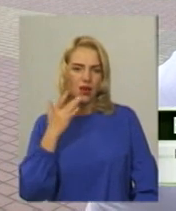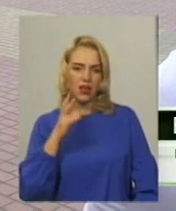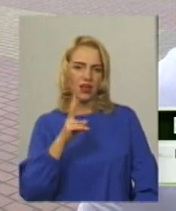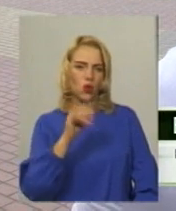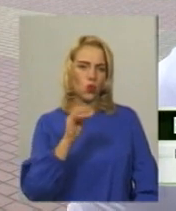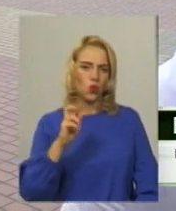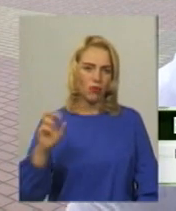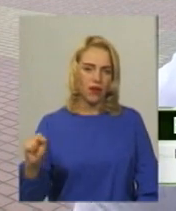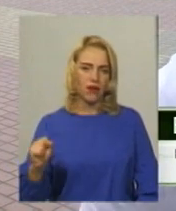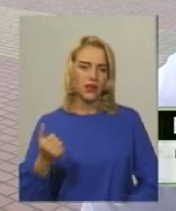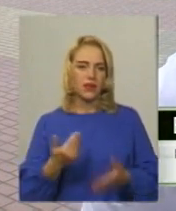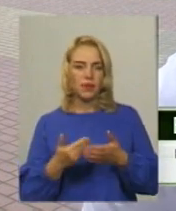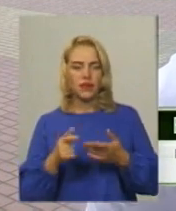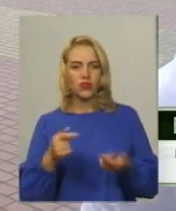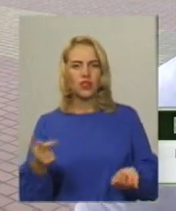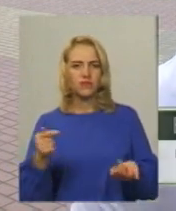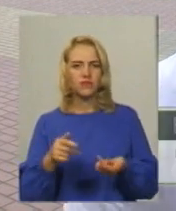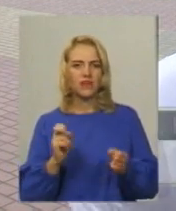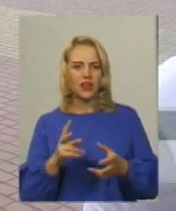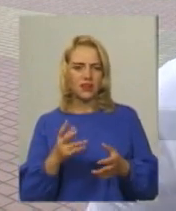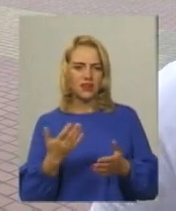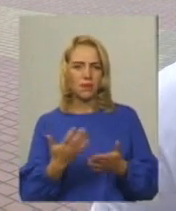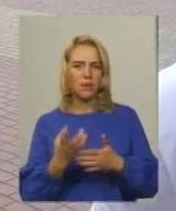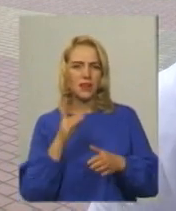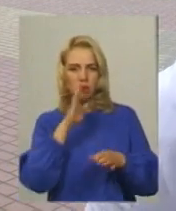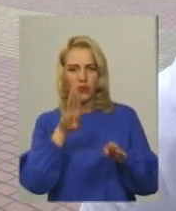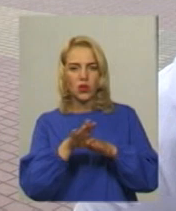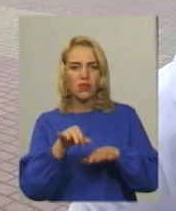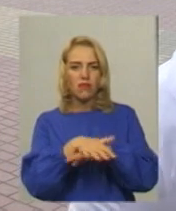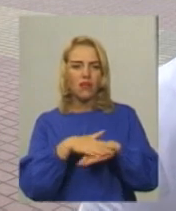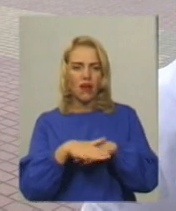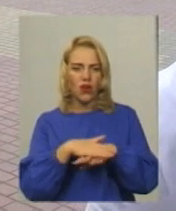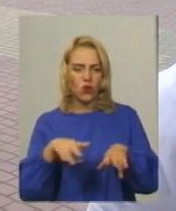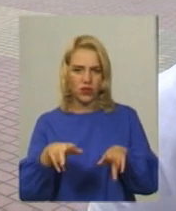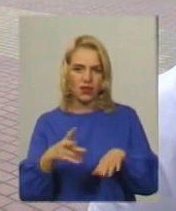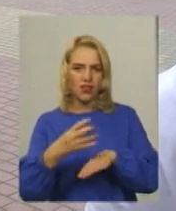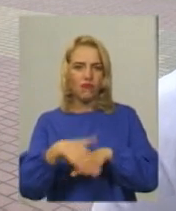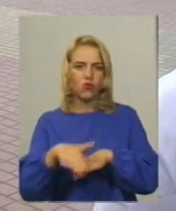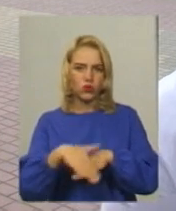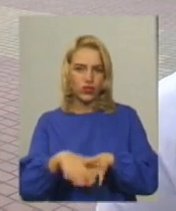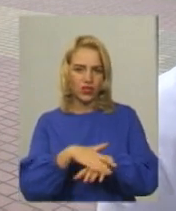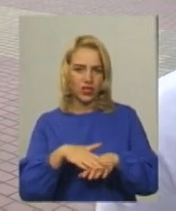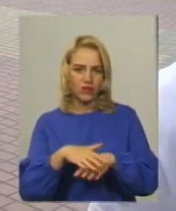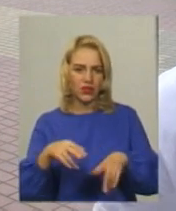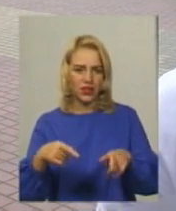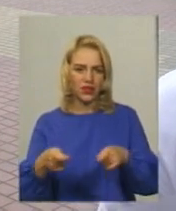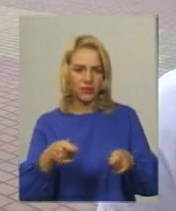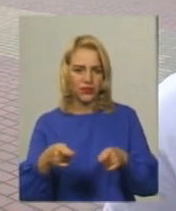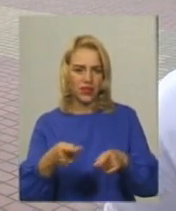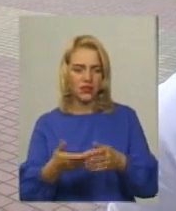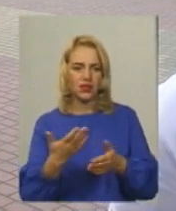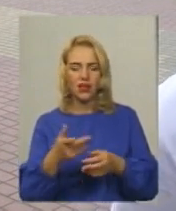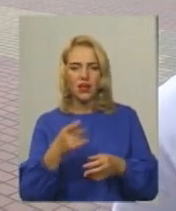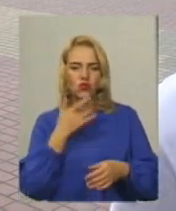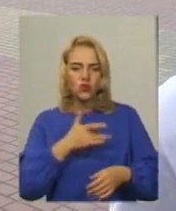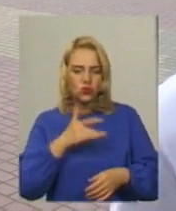І вони більш відносяться до майже народних танців, вуличних танців Неяких строгих і